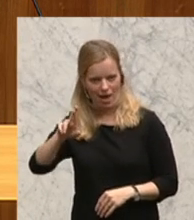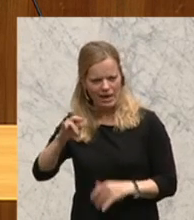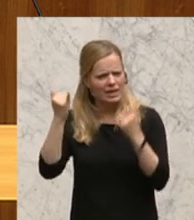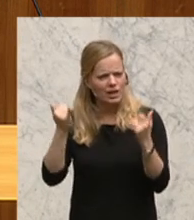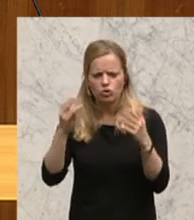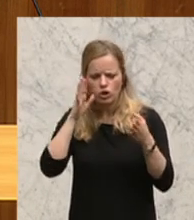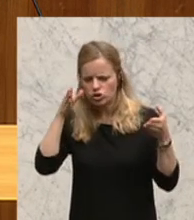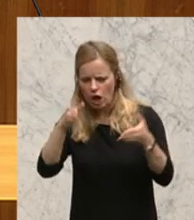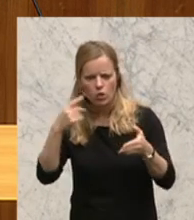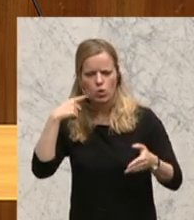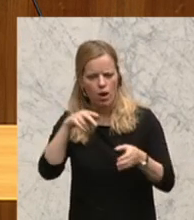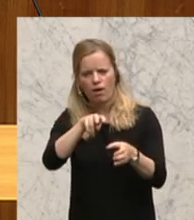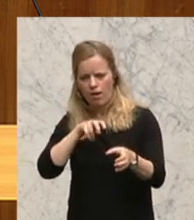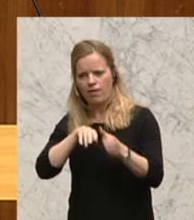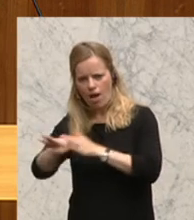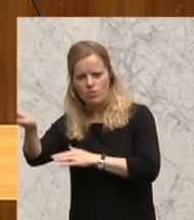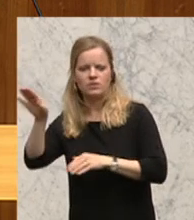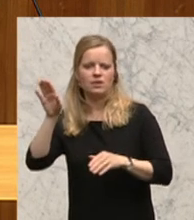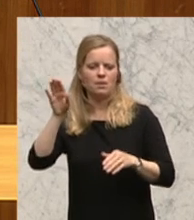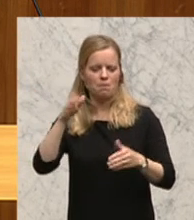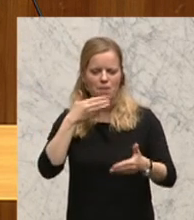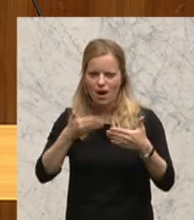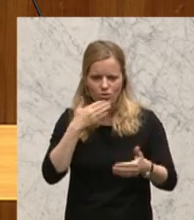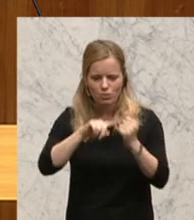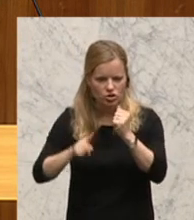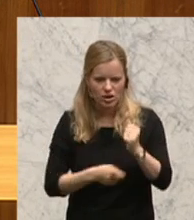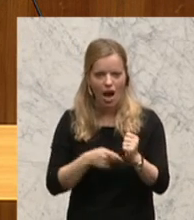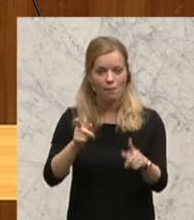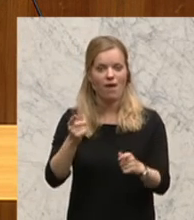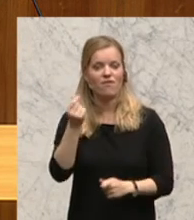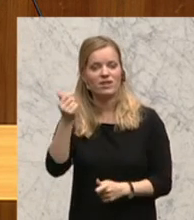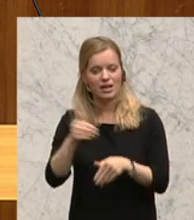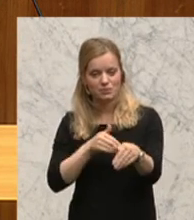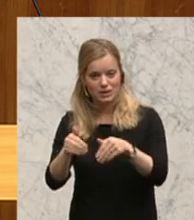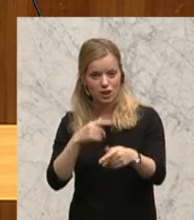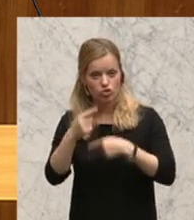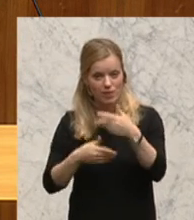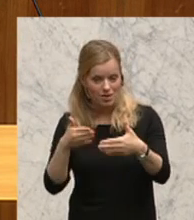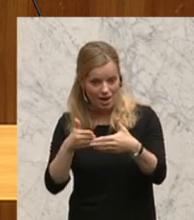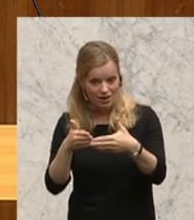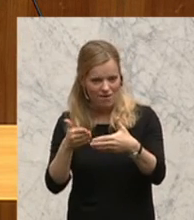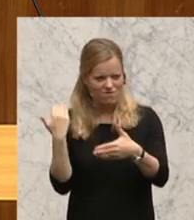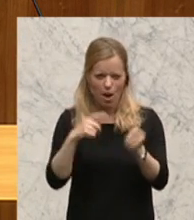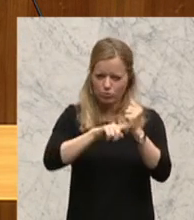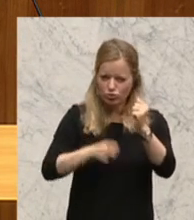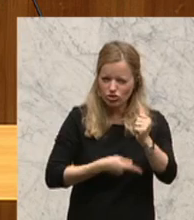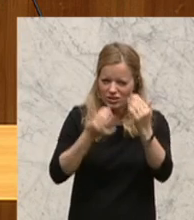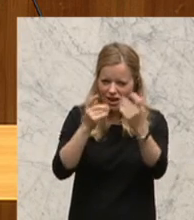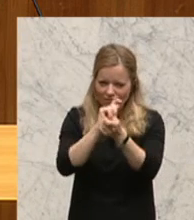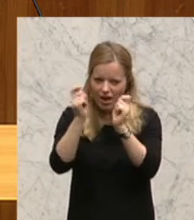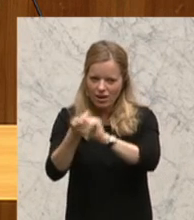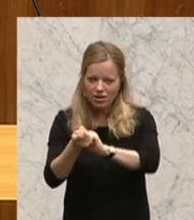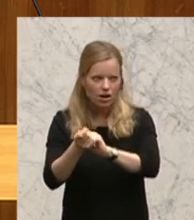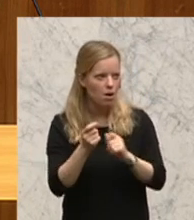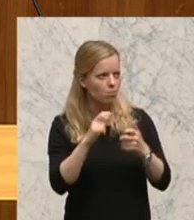Beratungen über das Budget. Das, was Finanzminister Spindleger durch die Änderung der Budgetzahlen nach Brüssel ohne die Nationalräte einzubinden